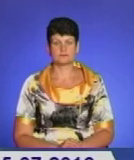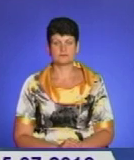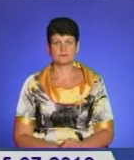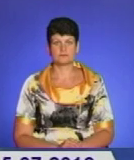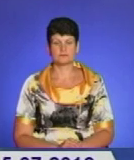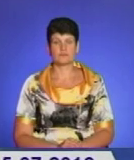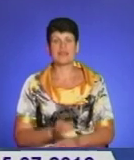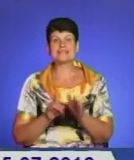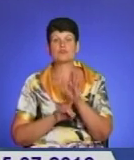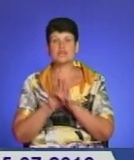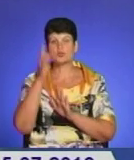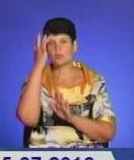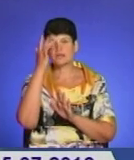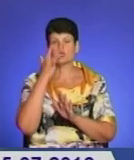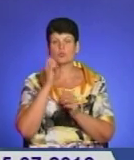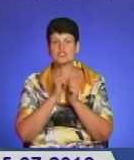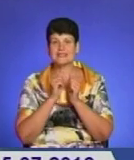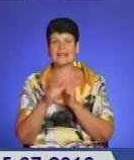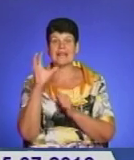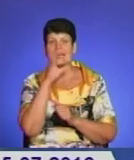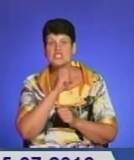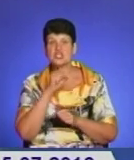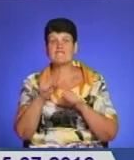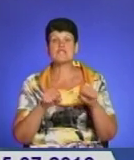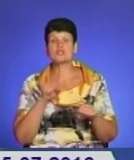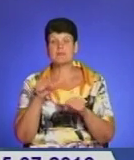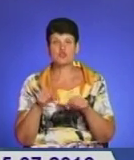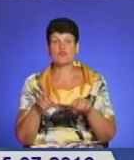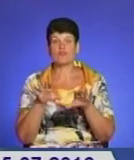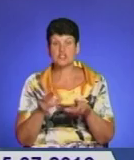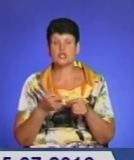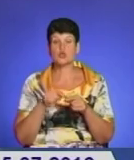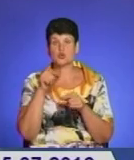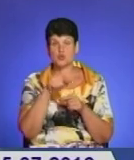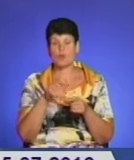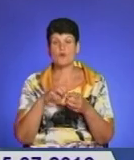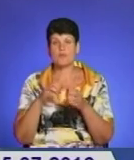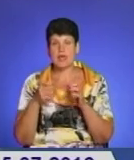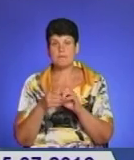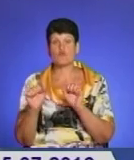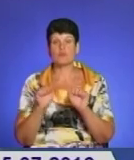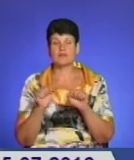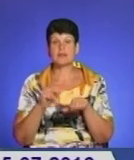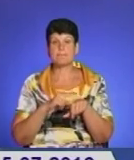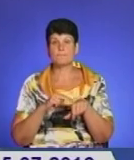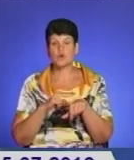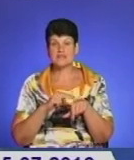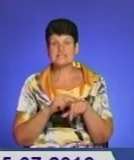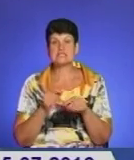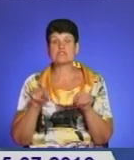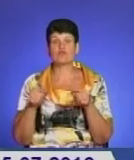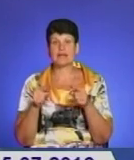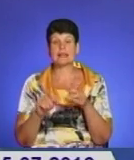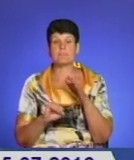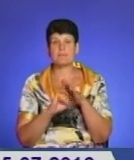Із початком літа почастішали крадіжки велосипедів. Щоб вирішити цю проблему, в управлінні патрульної поліції Тернополя створили базу даних